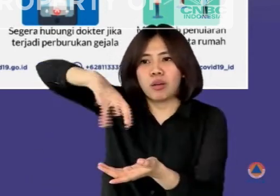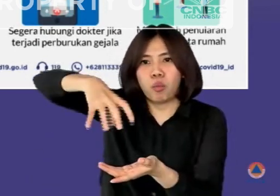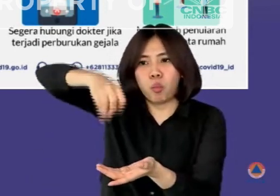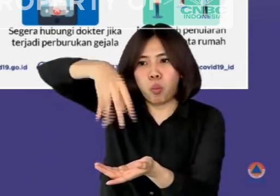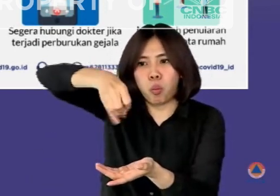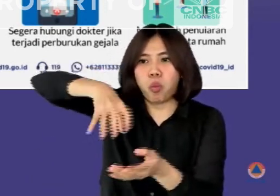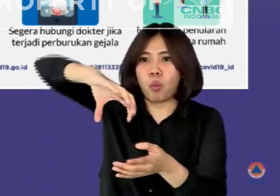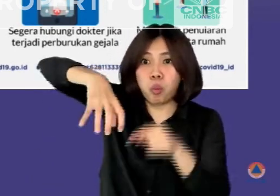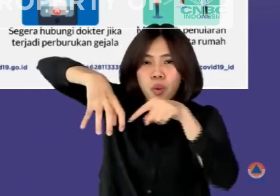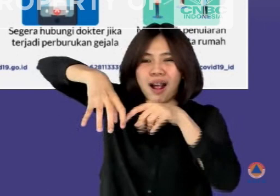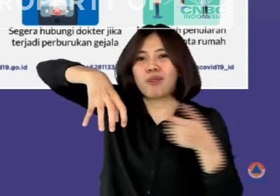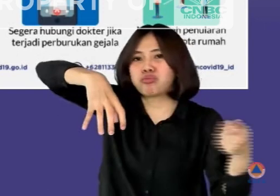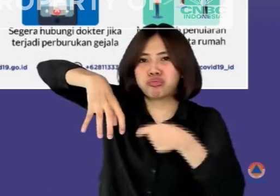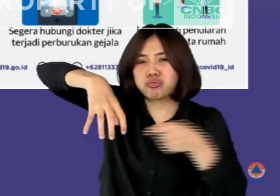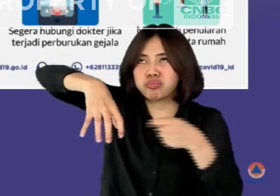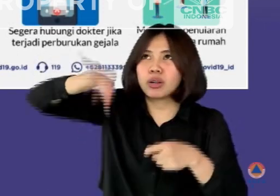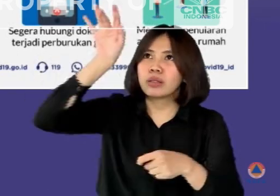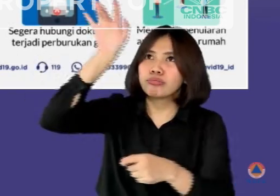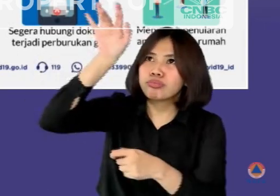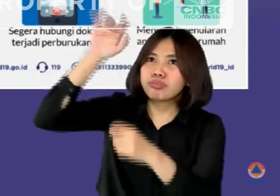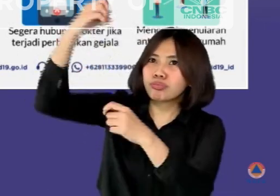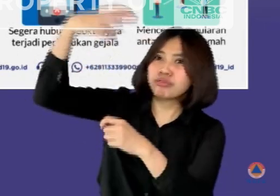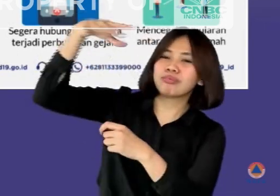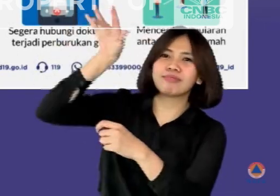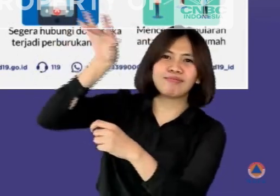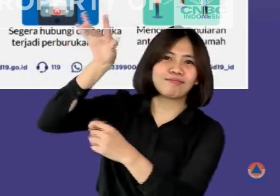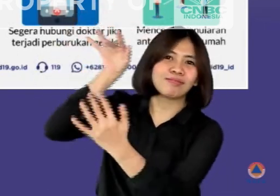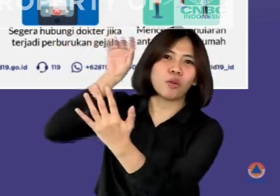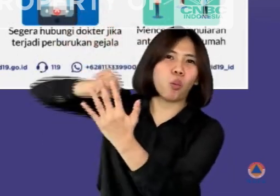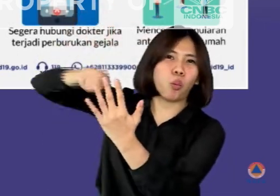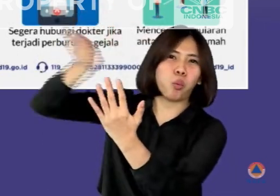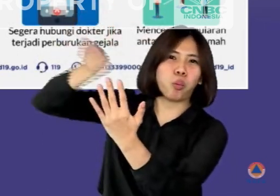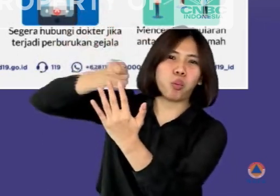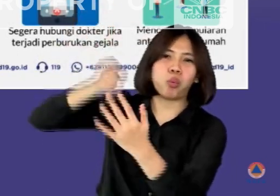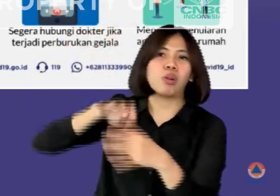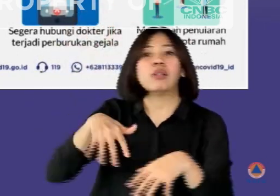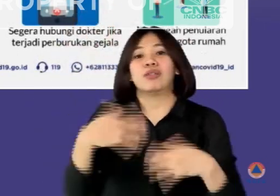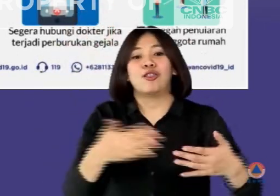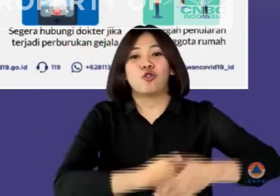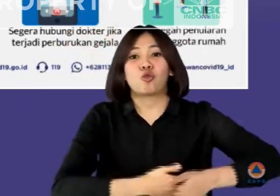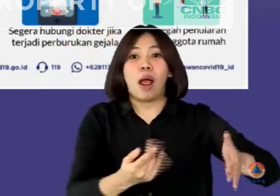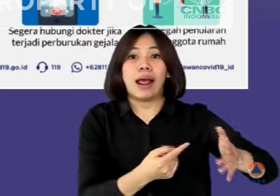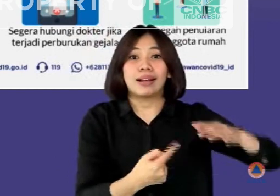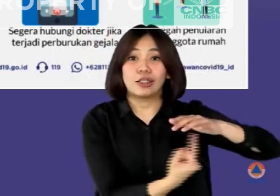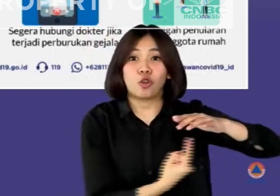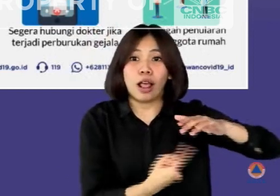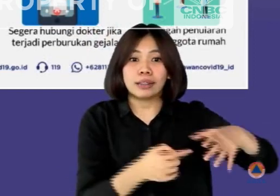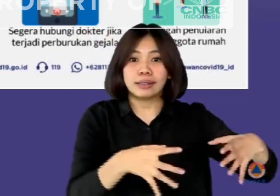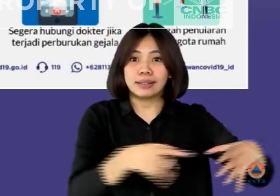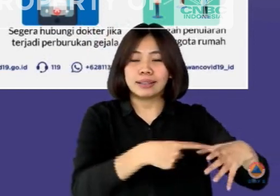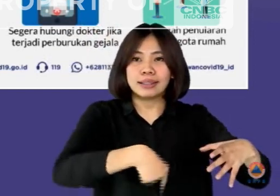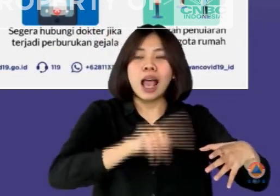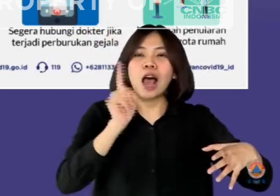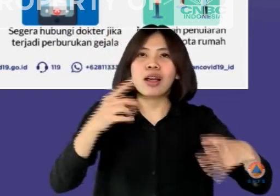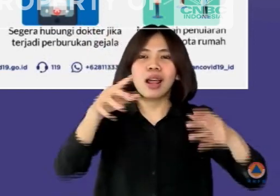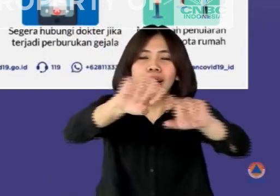saklar, meja, atau kursi. Kemudian selanjutnya, menjamin bahwa ruangan isolasi mandiri mendapat